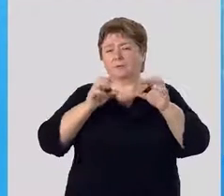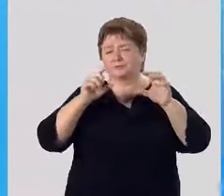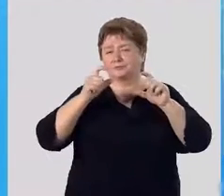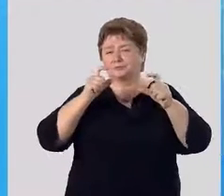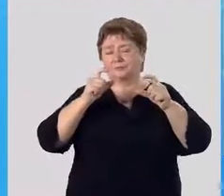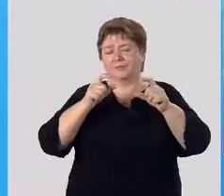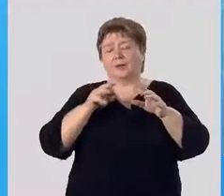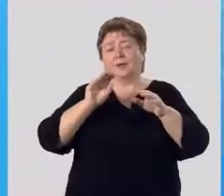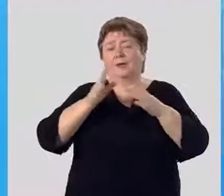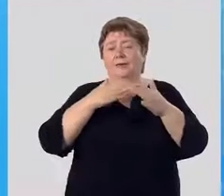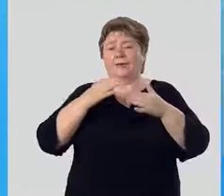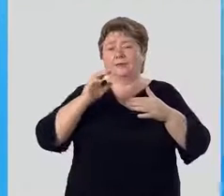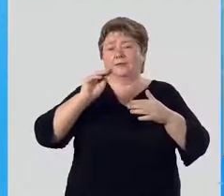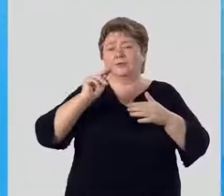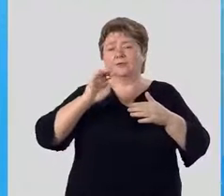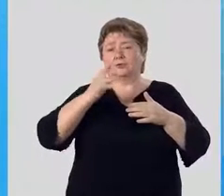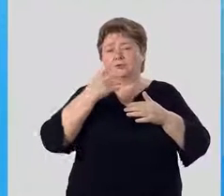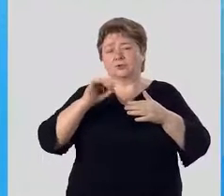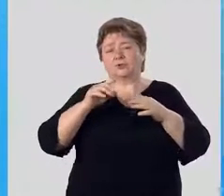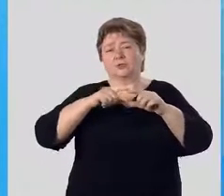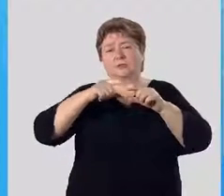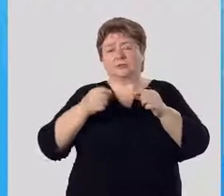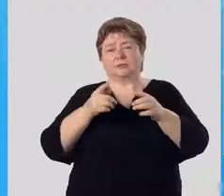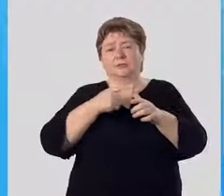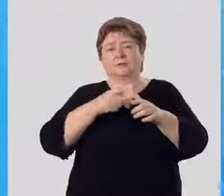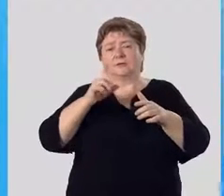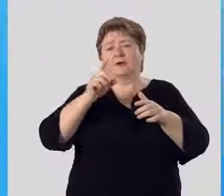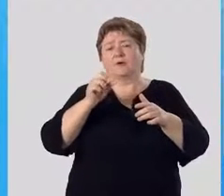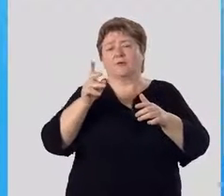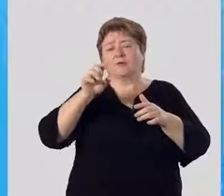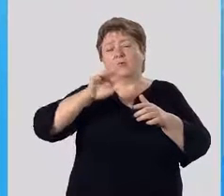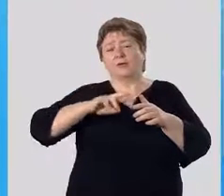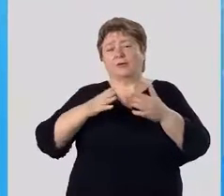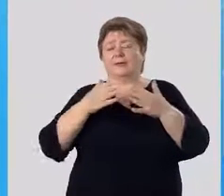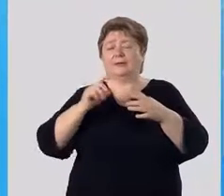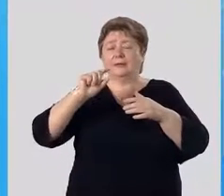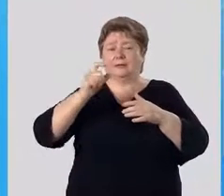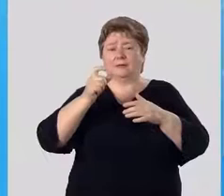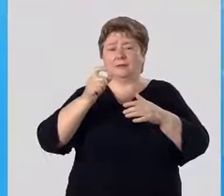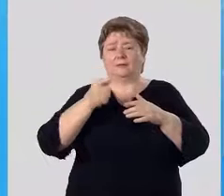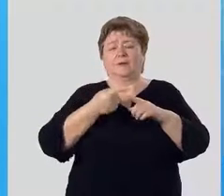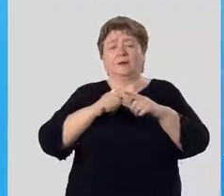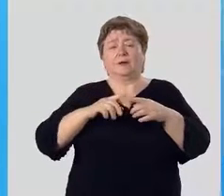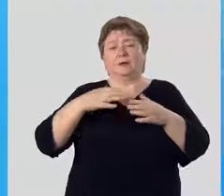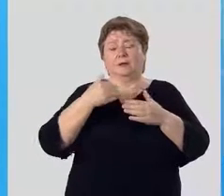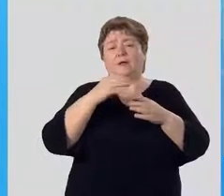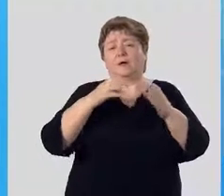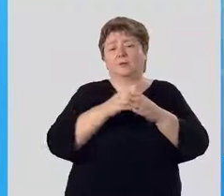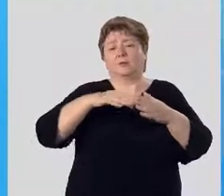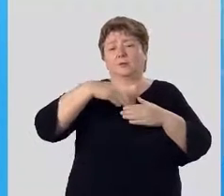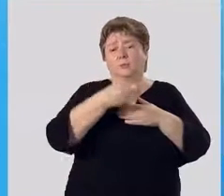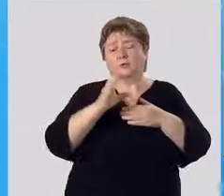или чешуйчатыми листьями, называемыми хвоей или иглами. К этой группе